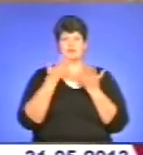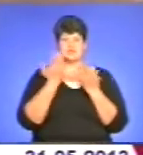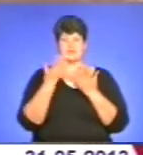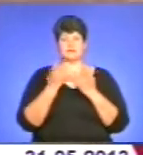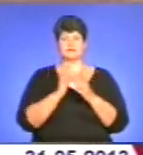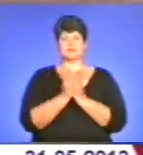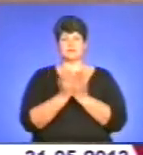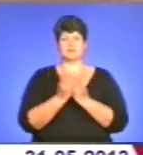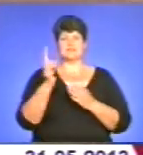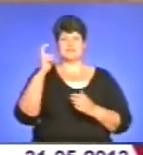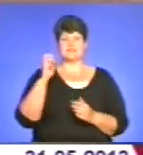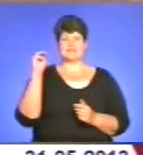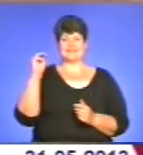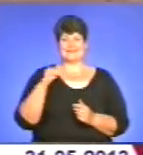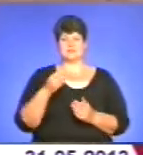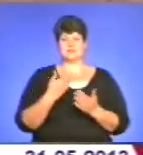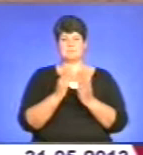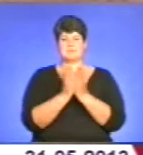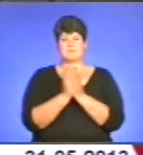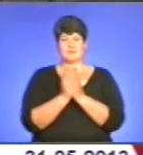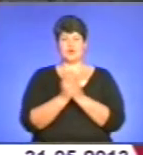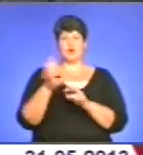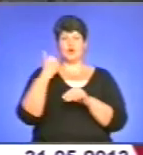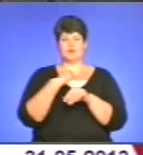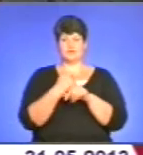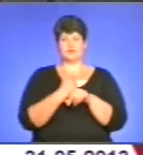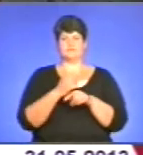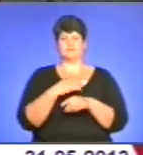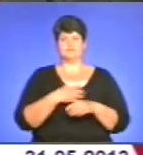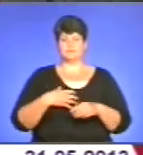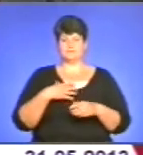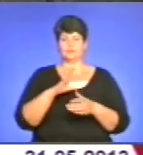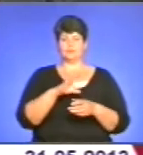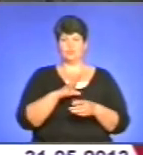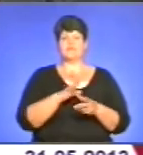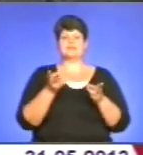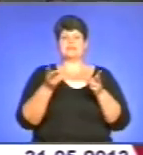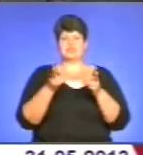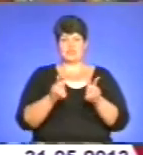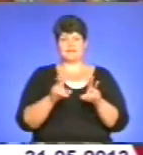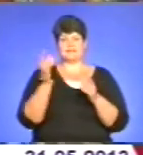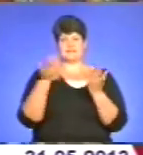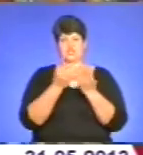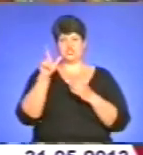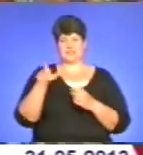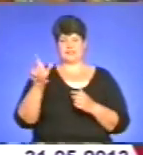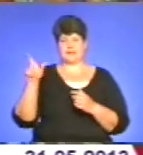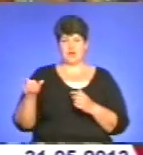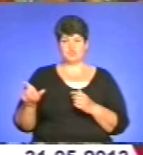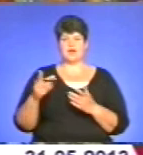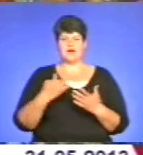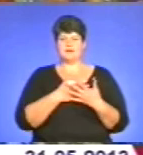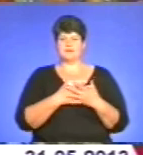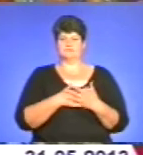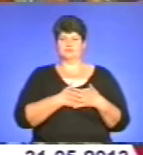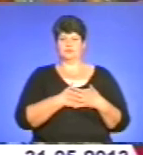сягає 200 тисяч промірників. Головним пріоритетом у бібліотеці був і залишається читач. Активний любитель книги